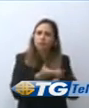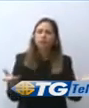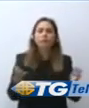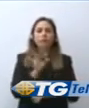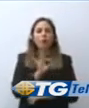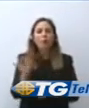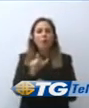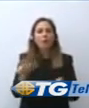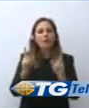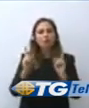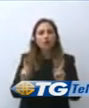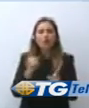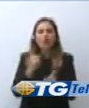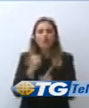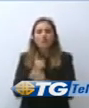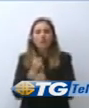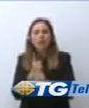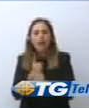prima linea a combattere la pandemia.